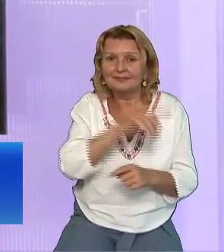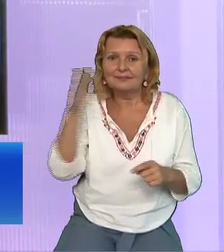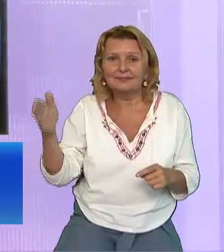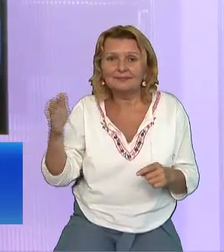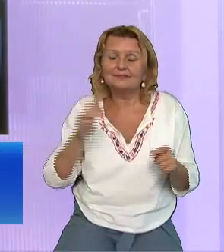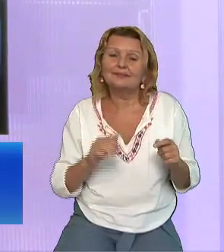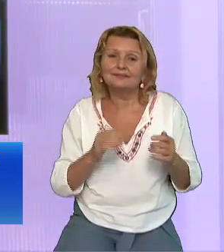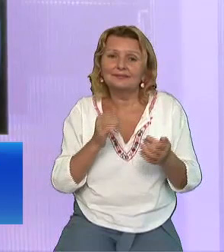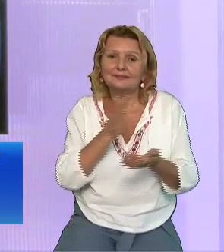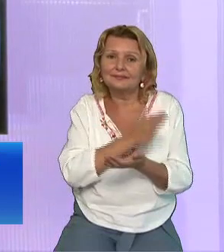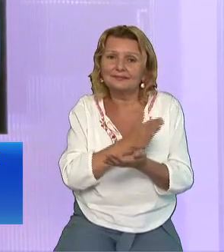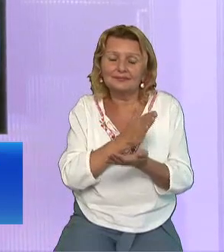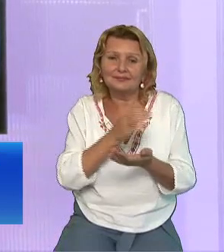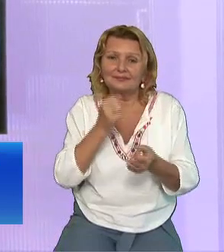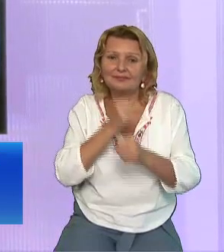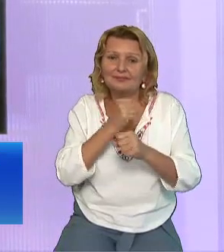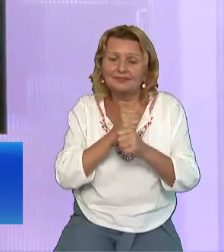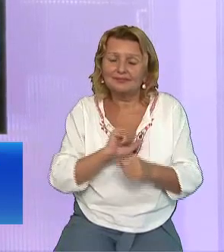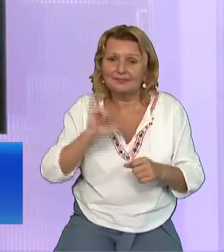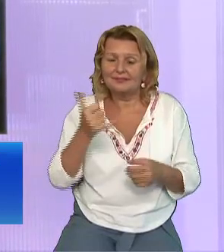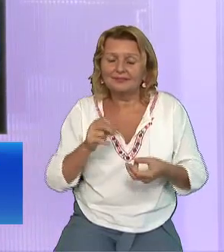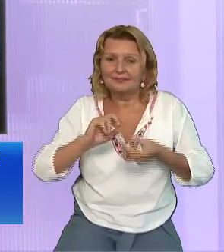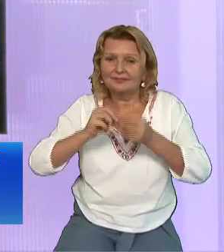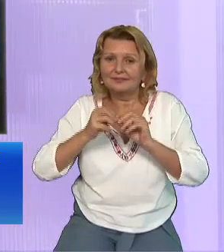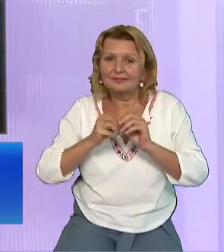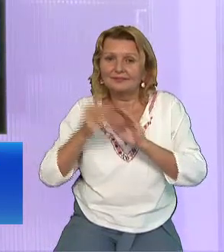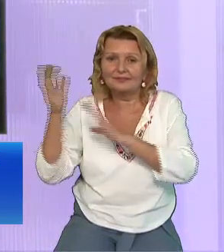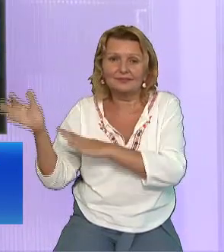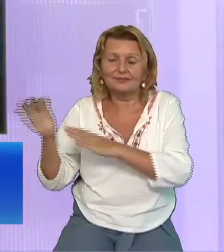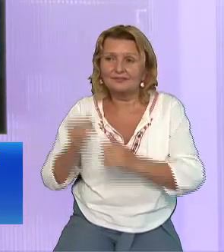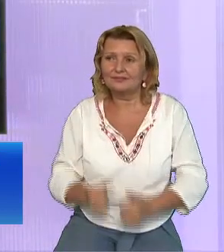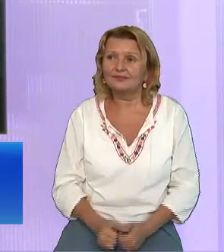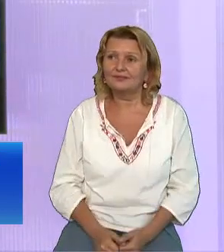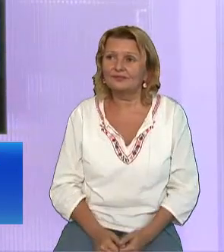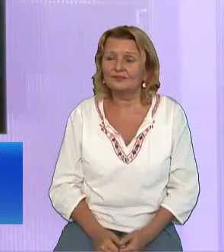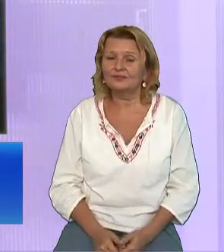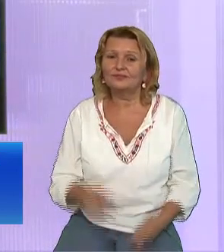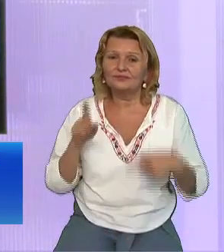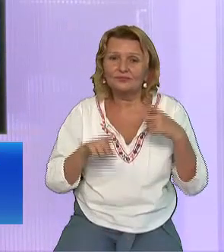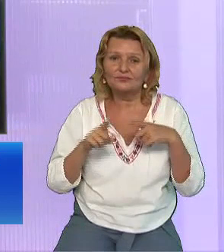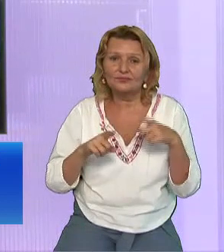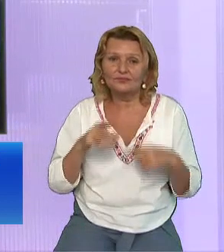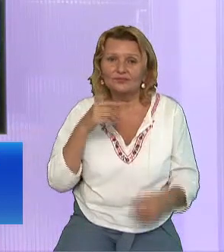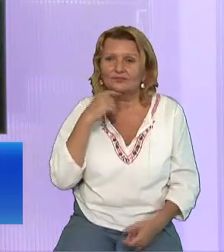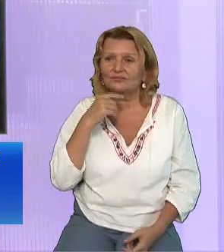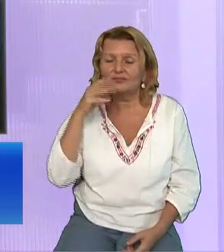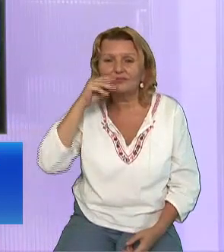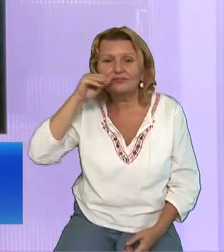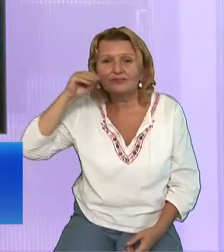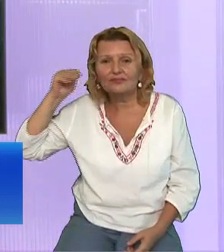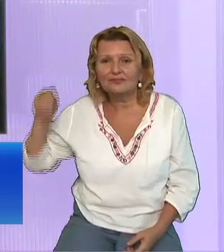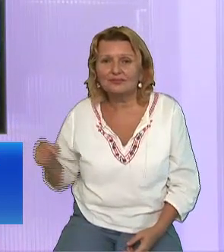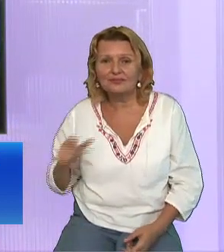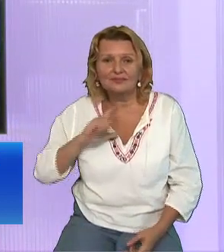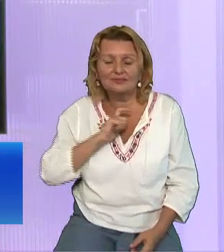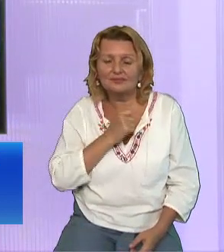anumite zvonuri Pot să strice foarte mult Dar indiferent ce fapte ai fi făcut